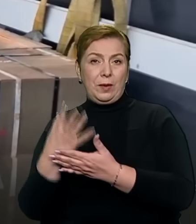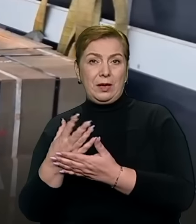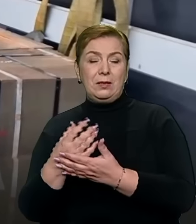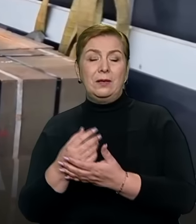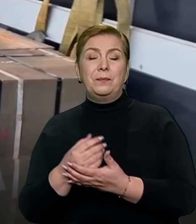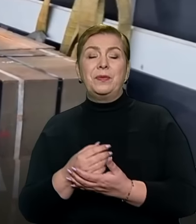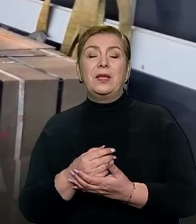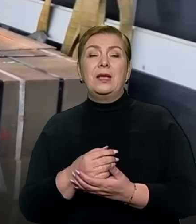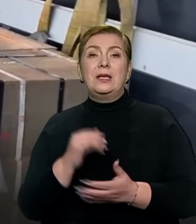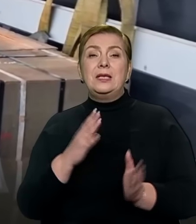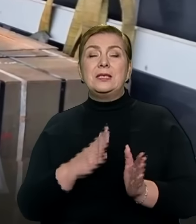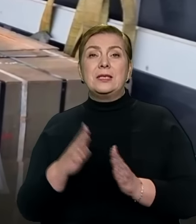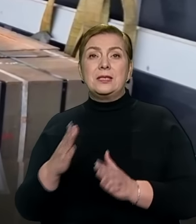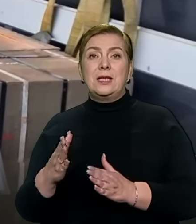підриву «Райс-1». Дякую! Дякую! Дякую!